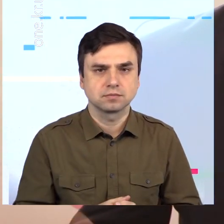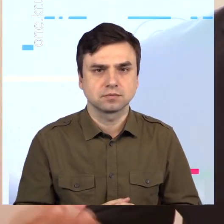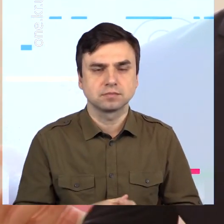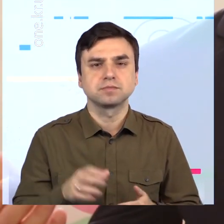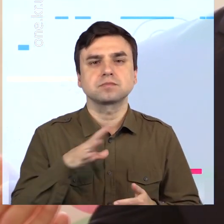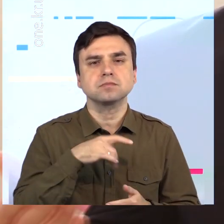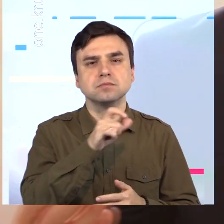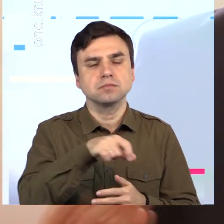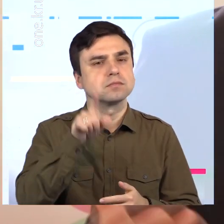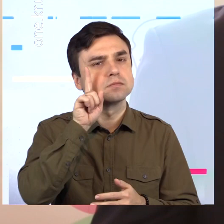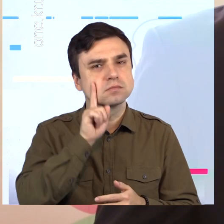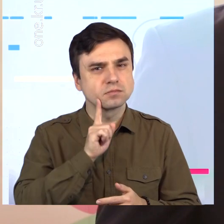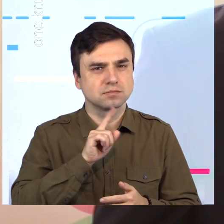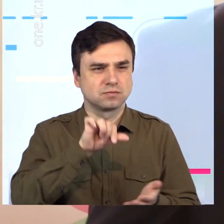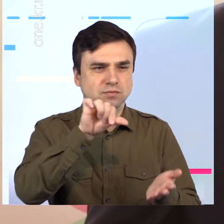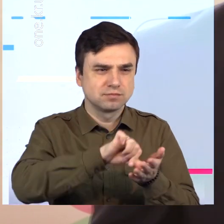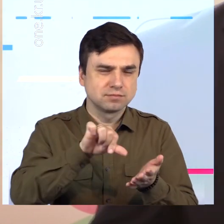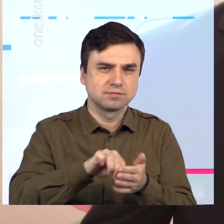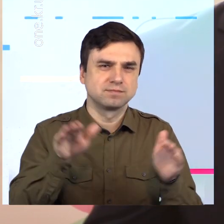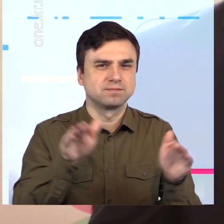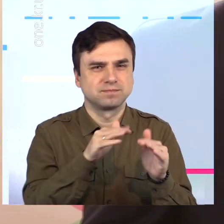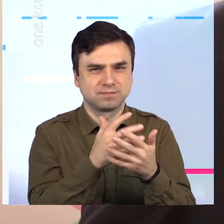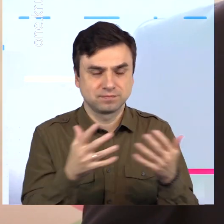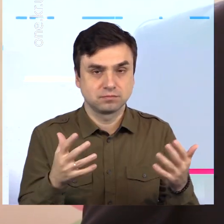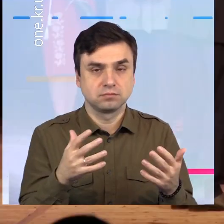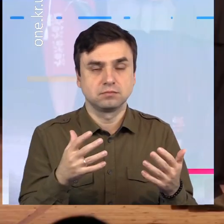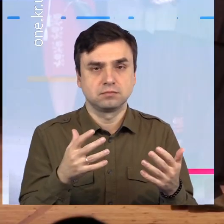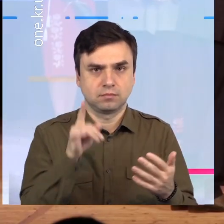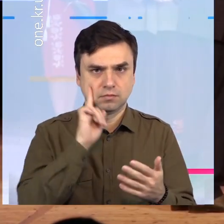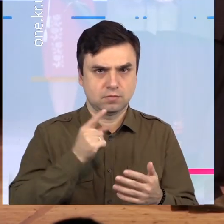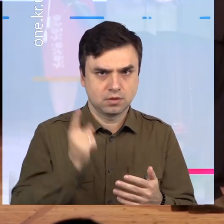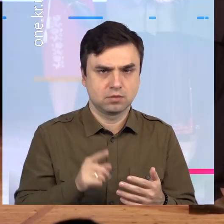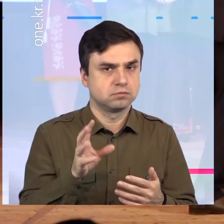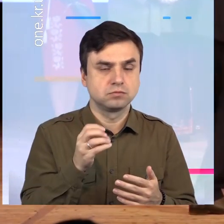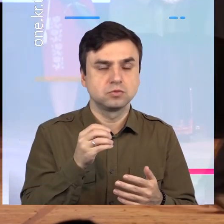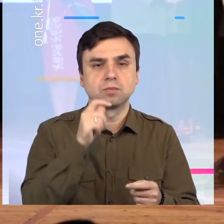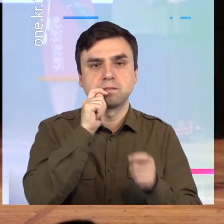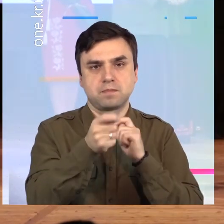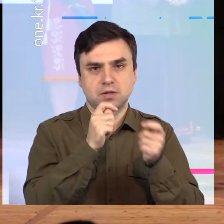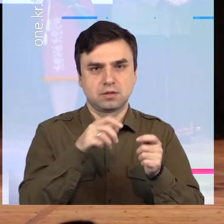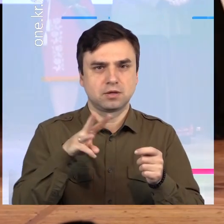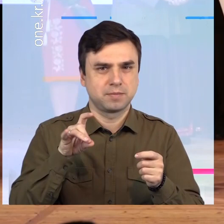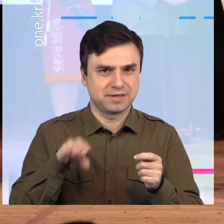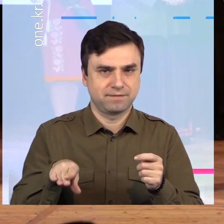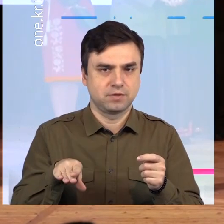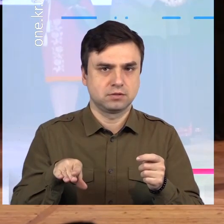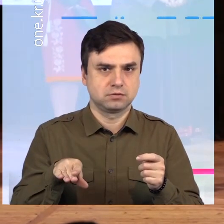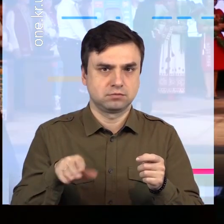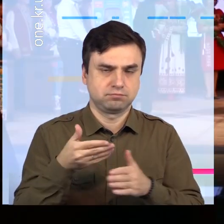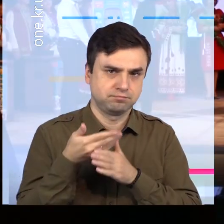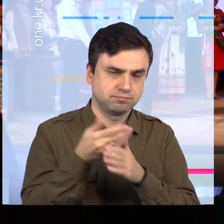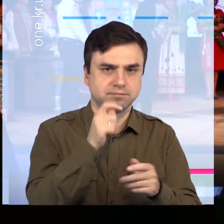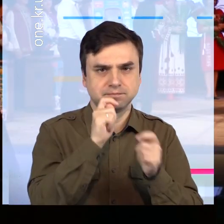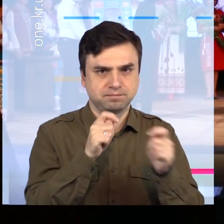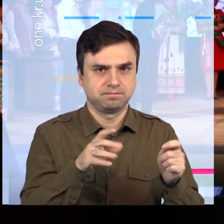вже слухали, а давайте щось подобне проведемо і в часті спорту. Учасники гала-концерту, лауреати фестивалю «Ветеранська